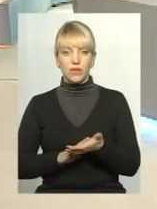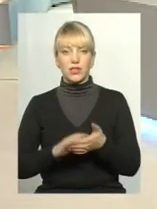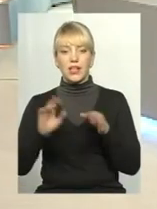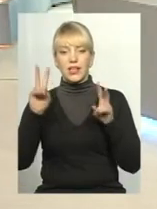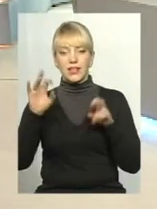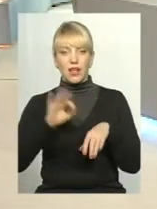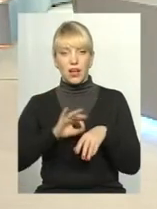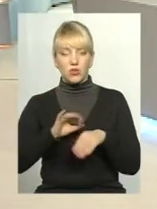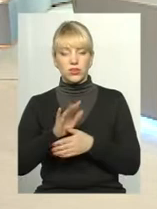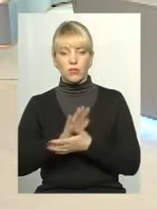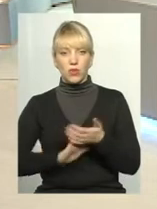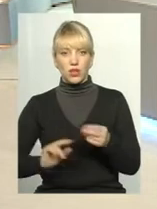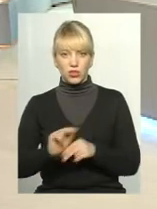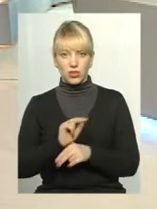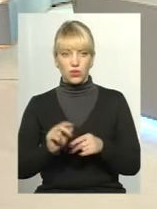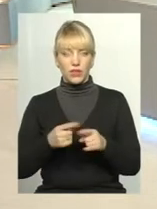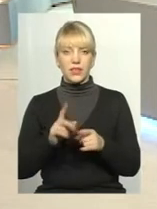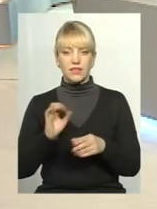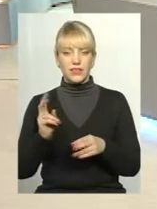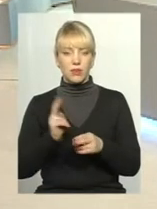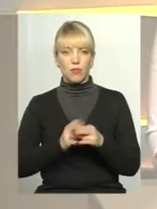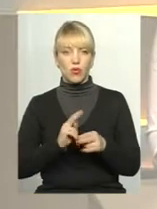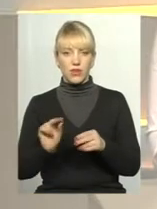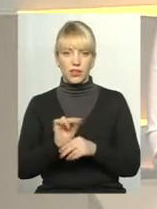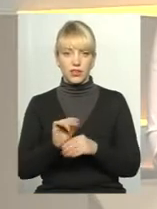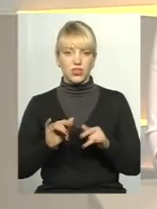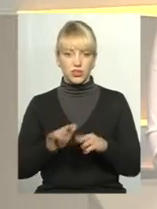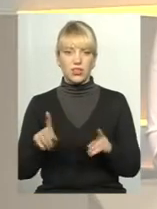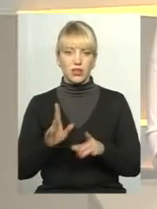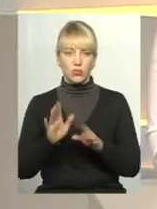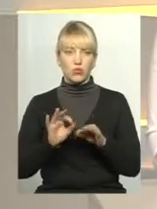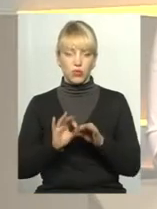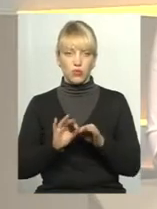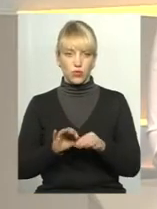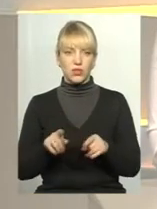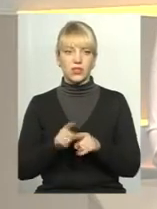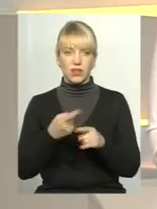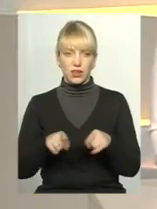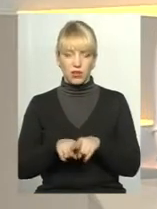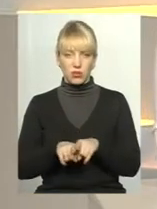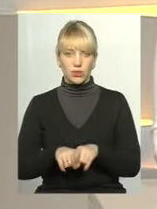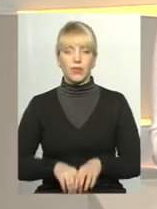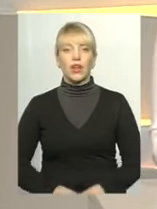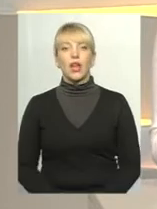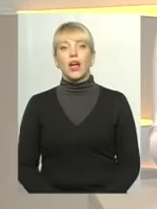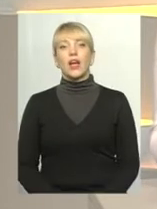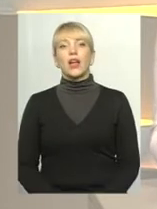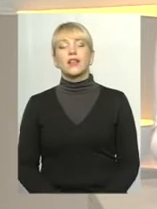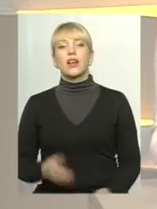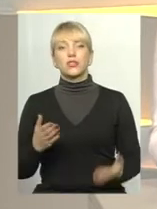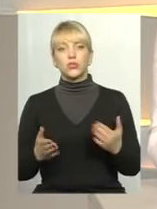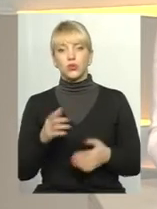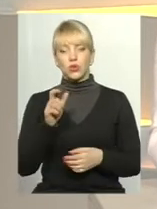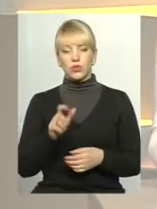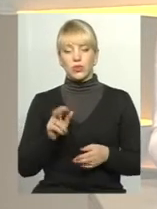подальше лікування, так, а ще всі профілактичні заходи, які будуть проводитись, вони також... Скажіть, якщо людина прийде